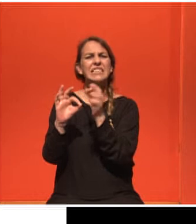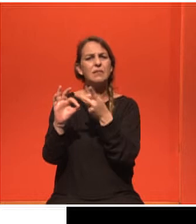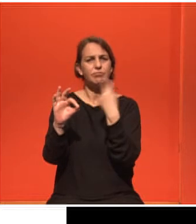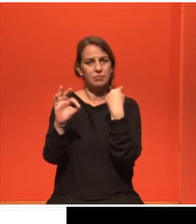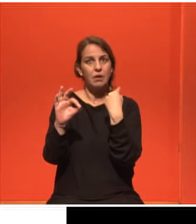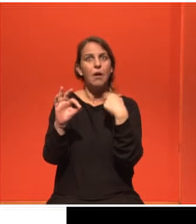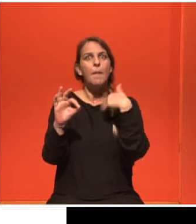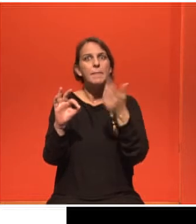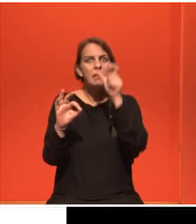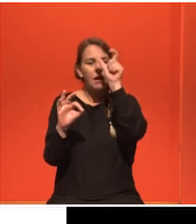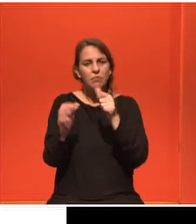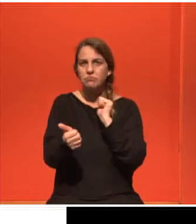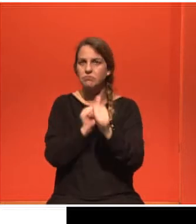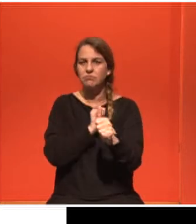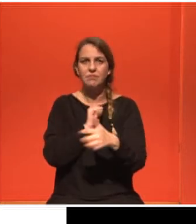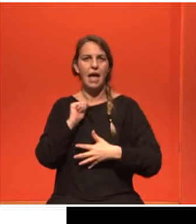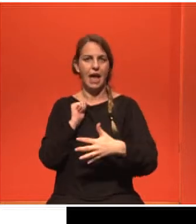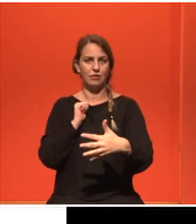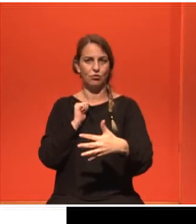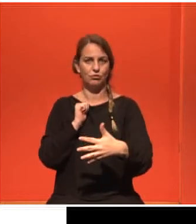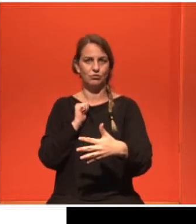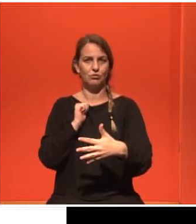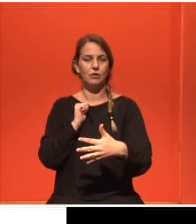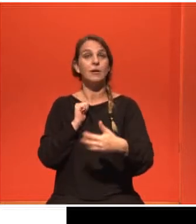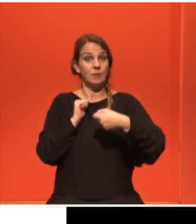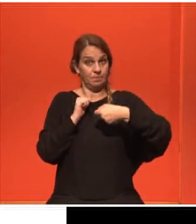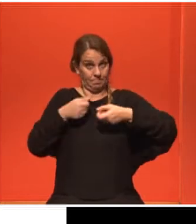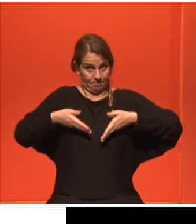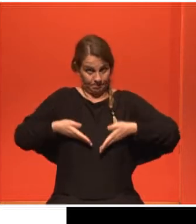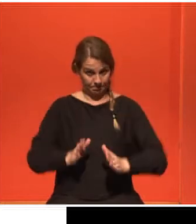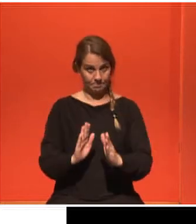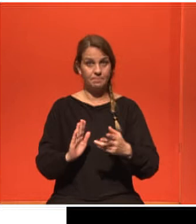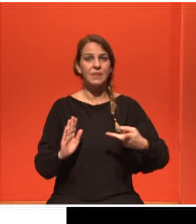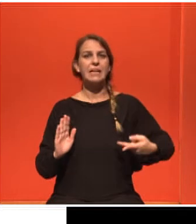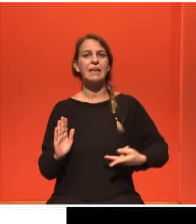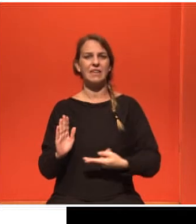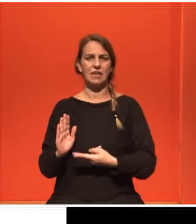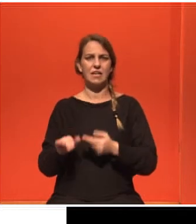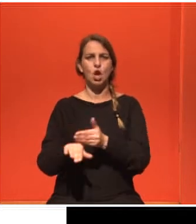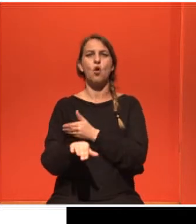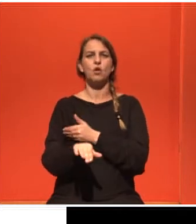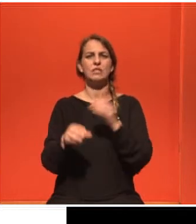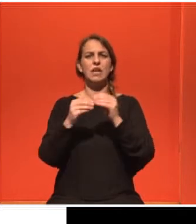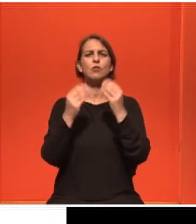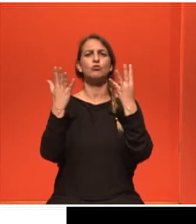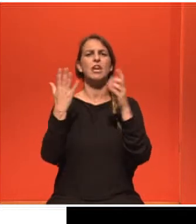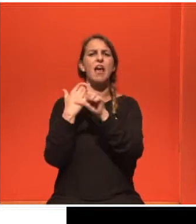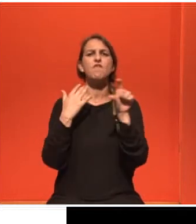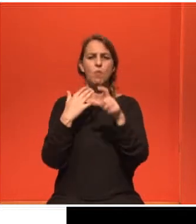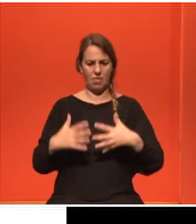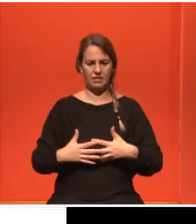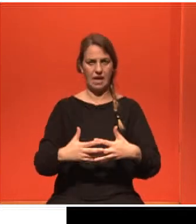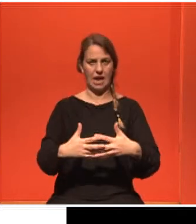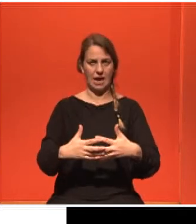αυτόματα. Γέννησε δυστυχώς με κεσαρική τομή πρόωρα στις 29 εβδομάδες λόγω μιας